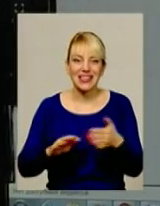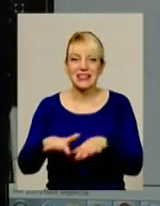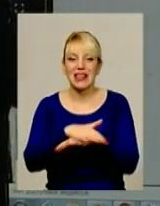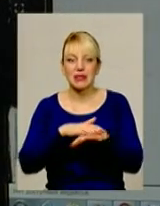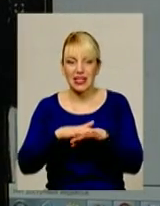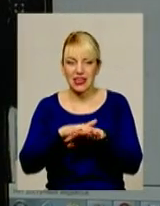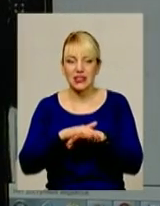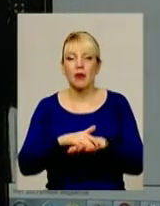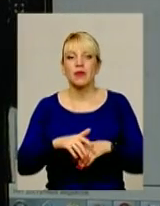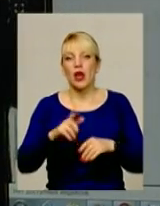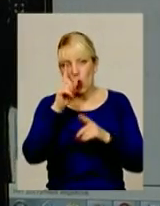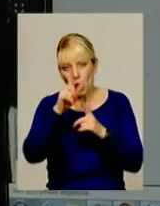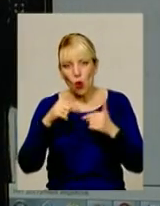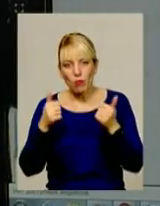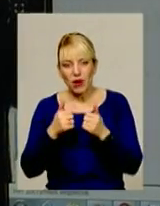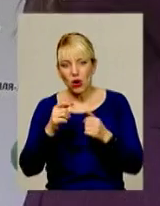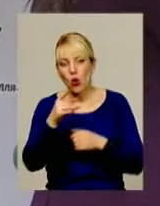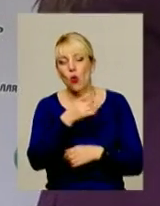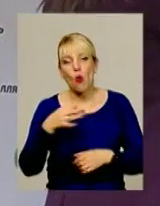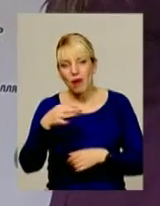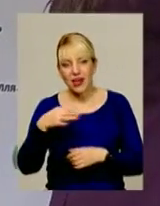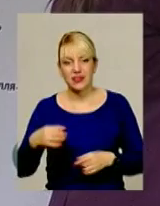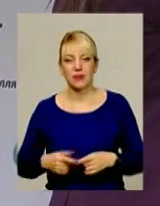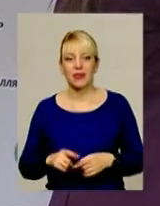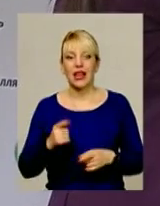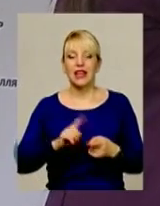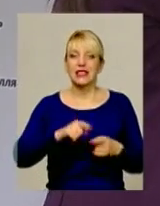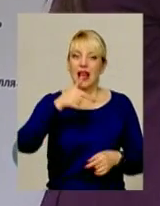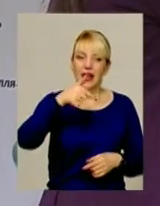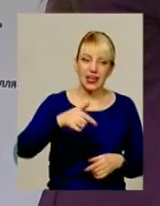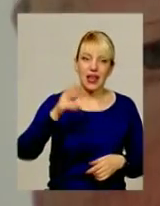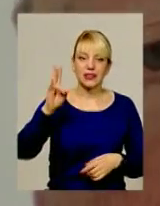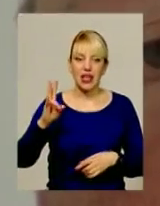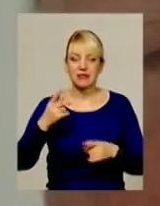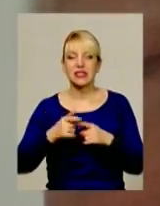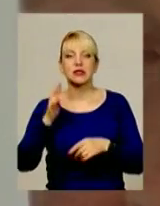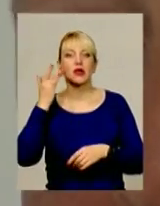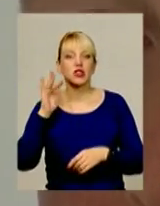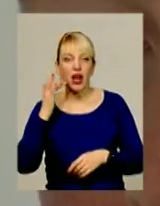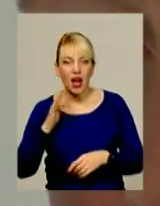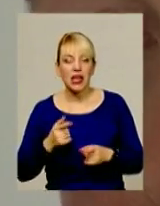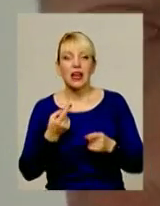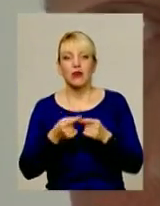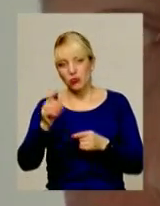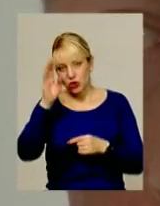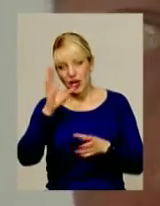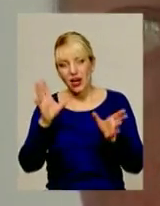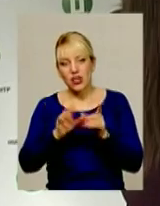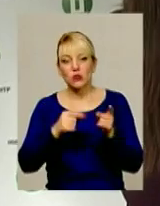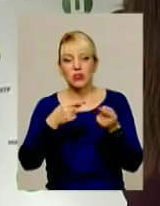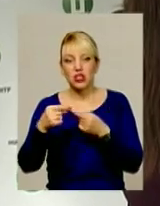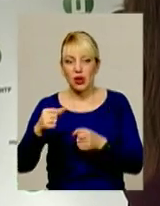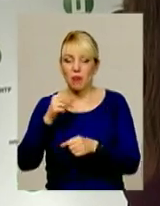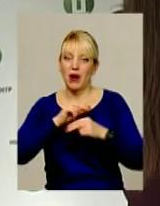документ для складання родоводи – це метричні книги. А це Грег Нельсон із Сполучених Штатів. Разом з іншими працівниками та